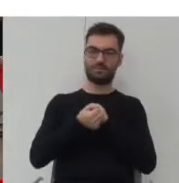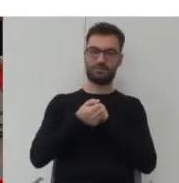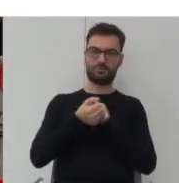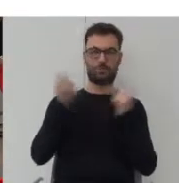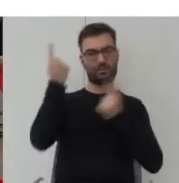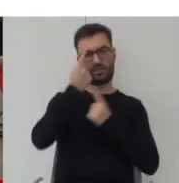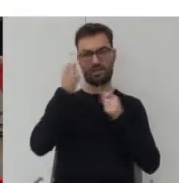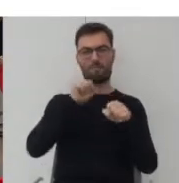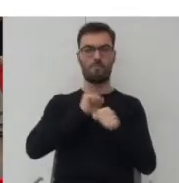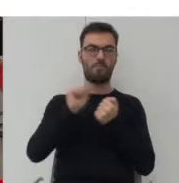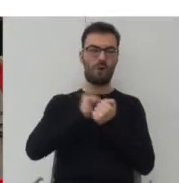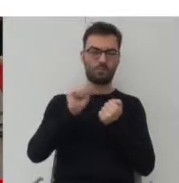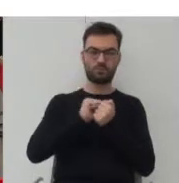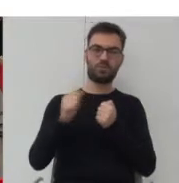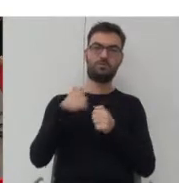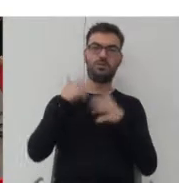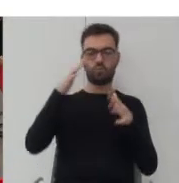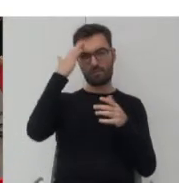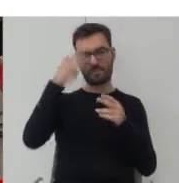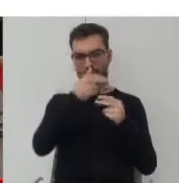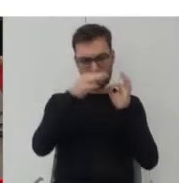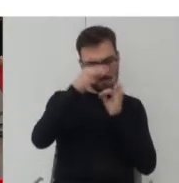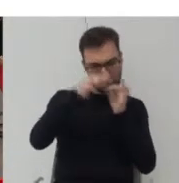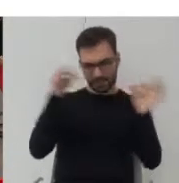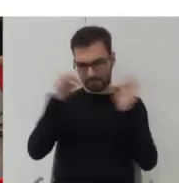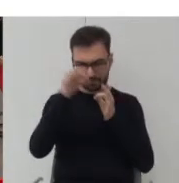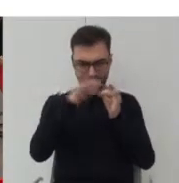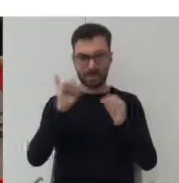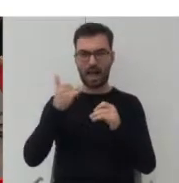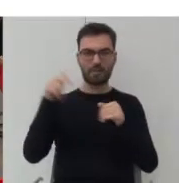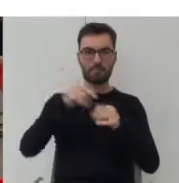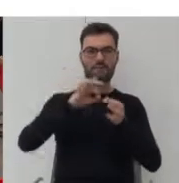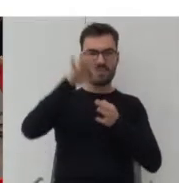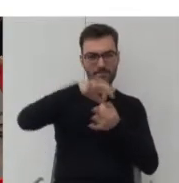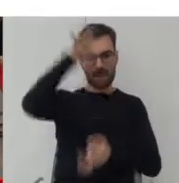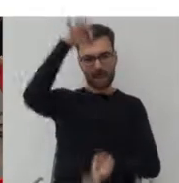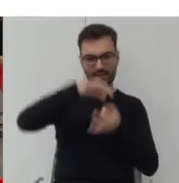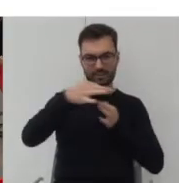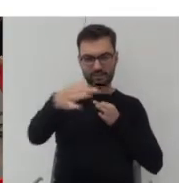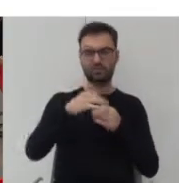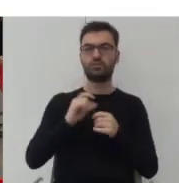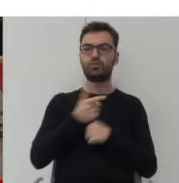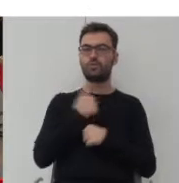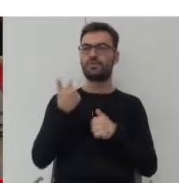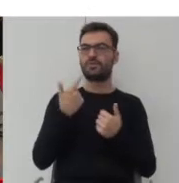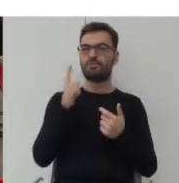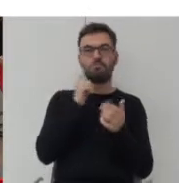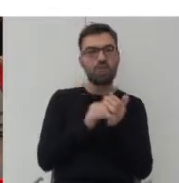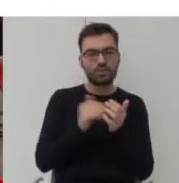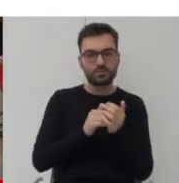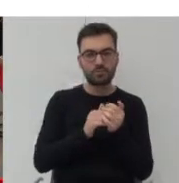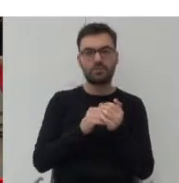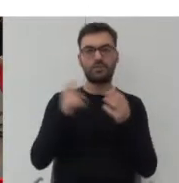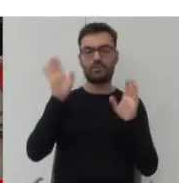tak właściwie tak dużo wiemy na temat parametrów, jakie te przestrzenie powinny mieć wymiary, czego my tak właściwie potrzebujemy, że